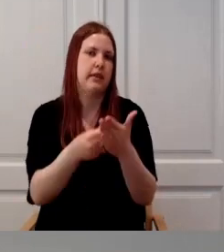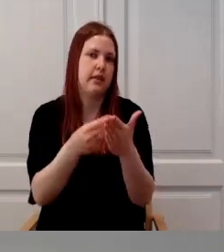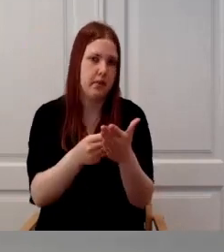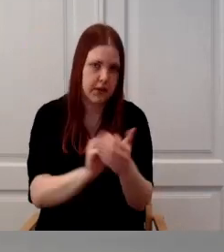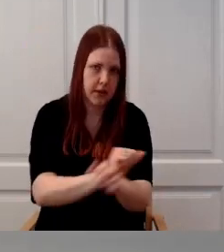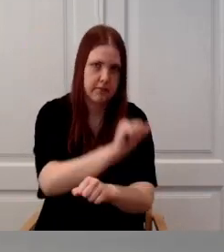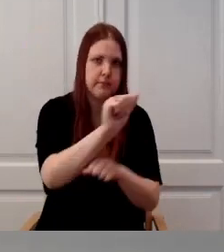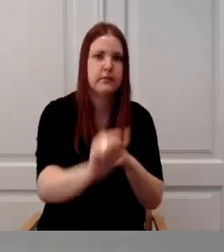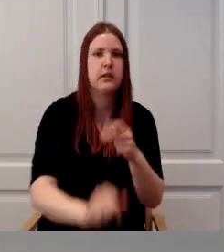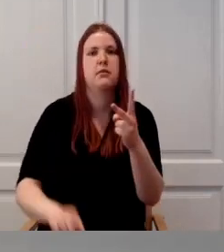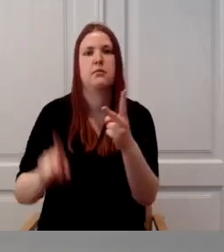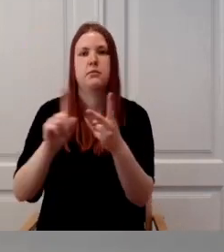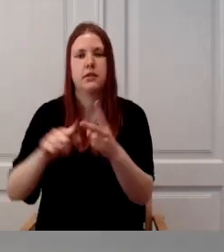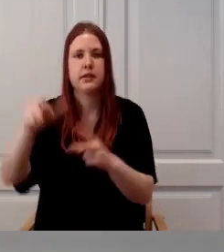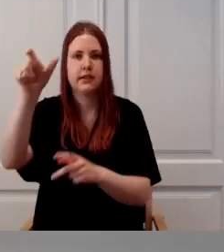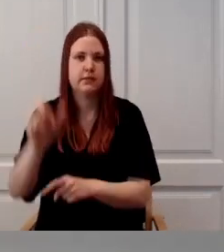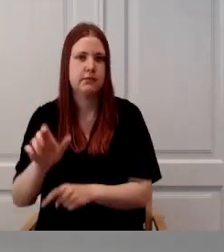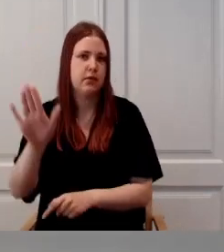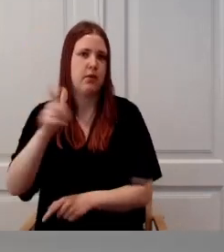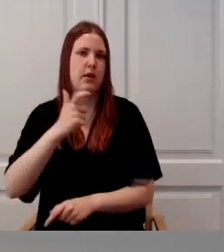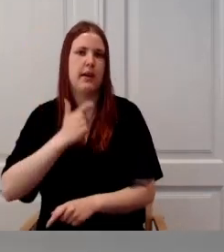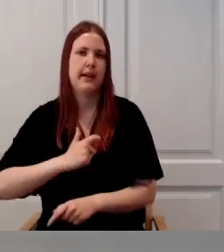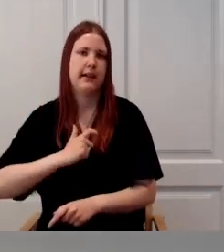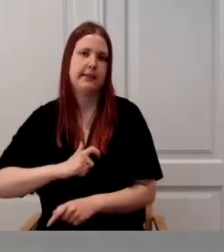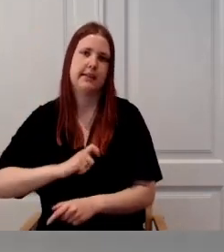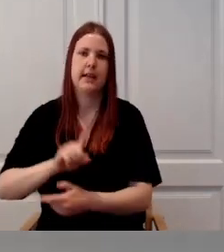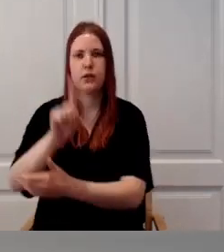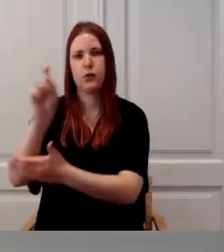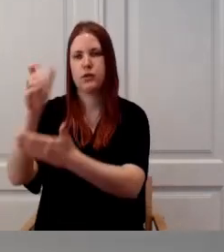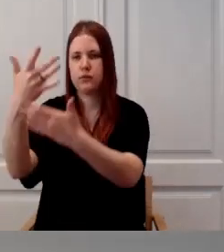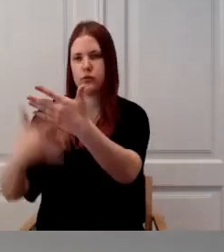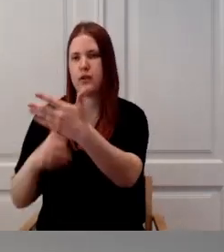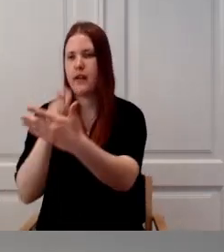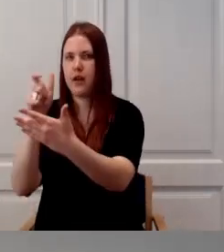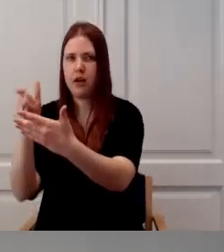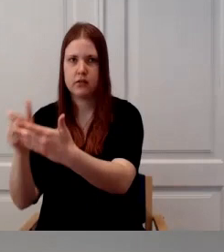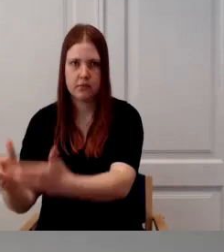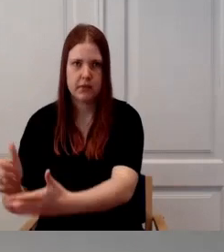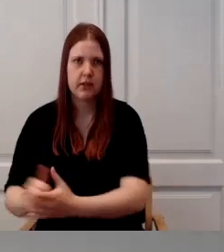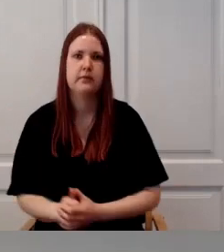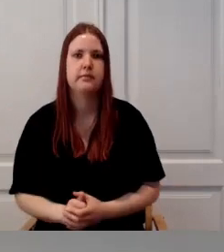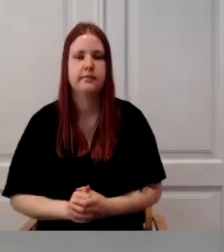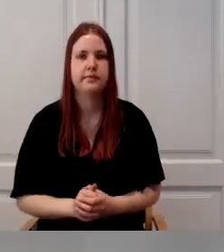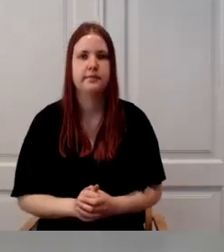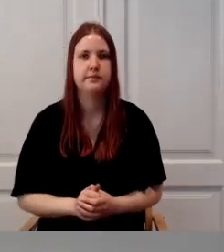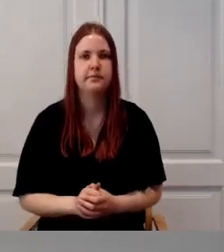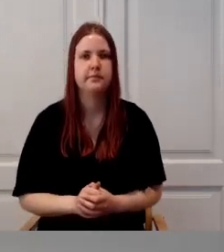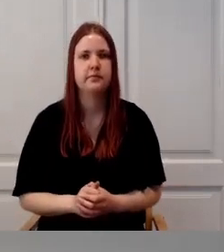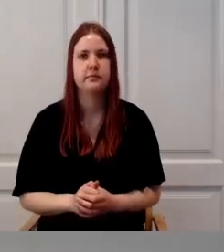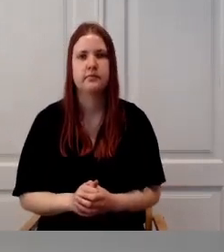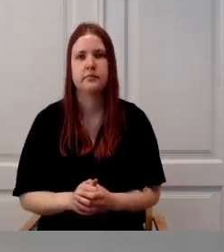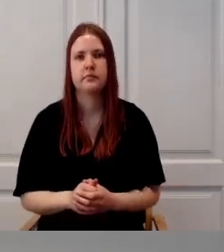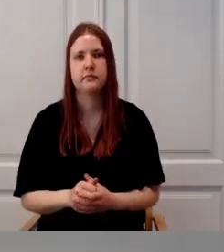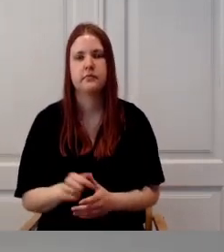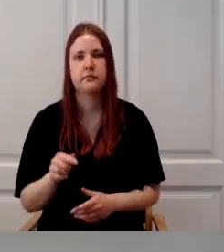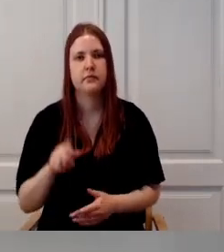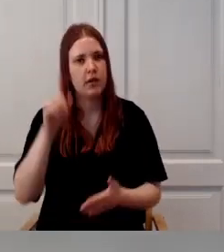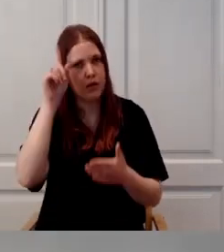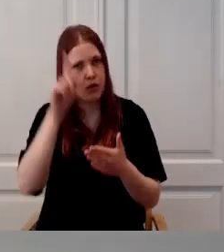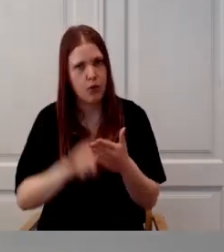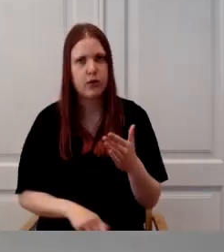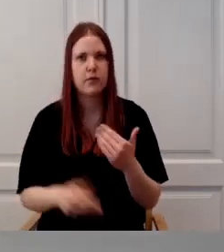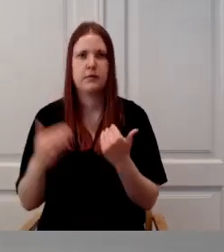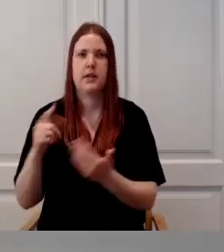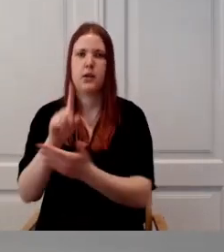mis on teatud analoogiatega töövõime hindamise küsimustikuga, aga me oleme lahendanud selle kõige natuke teistmoodi. Loodame, et